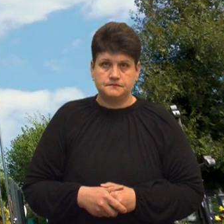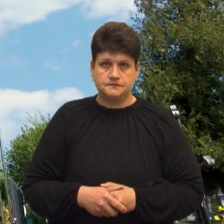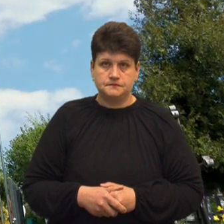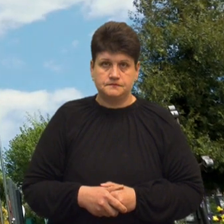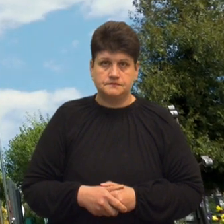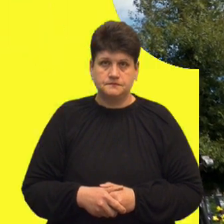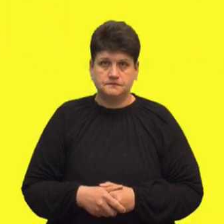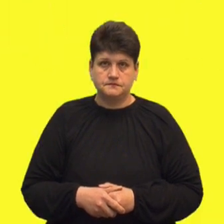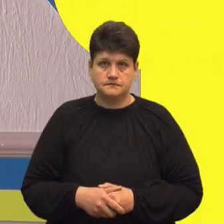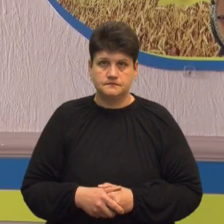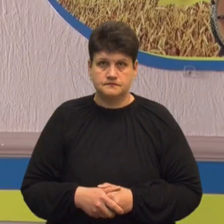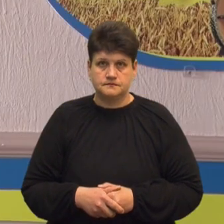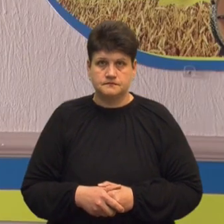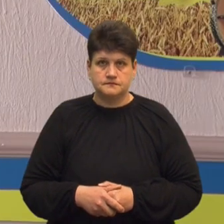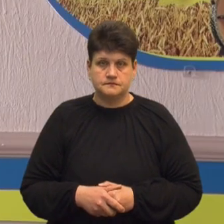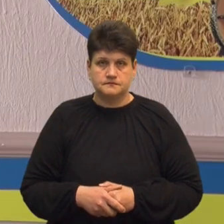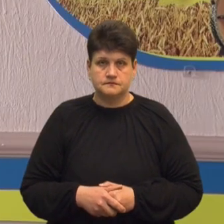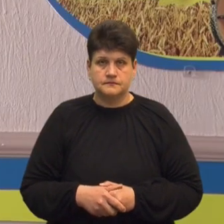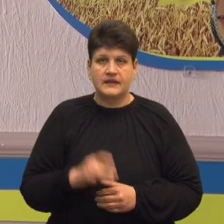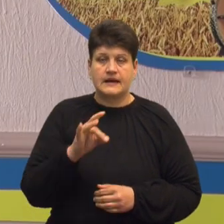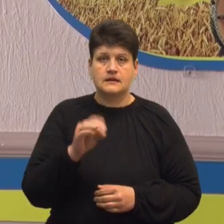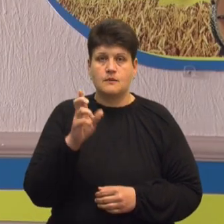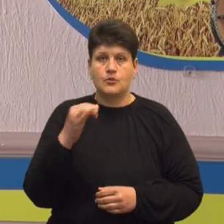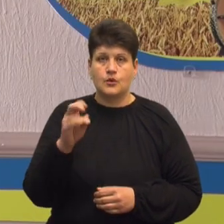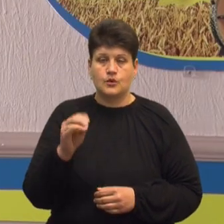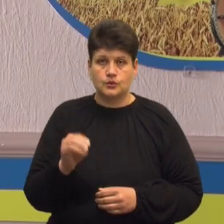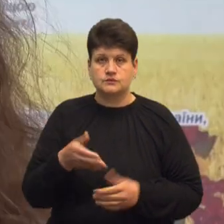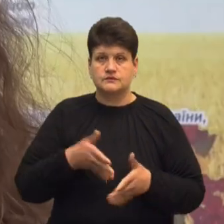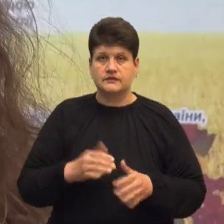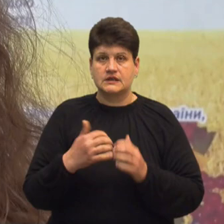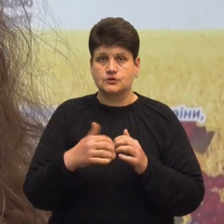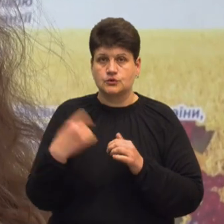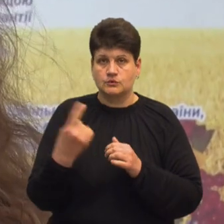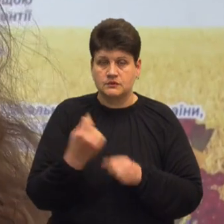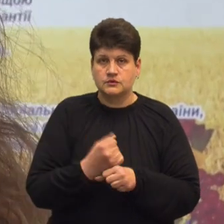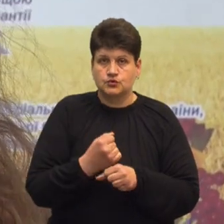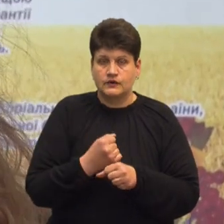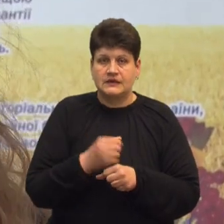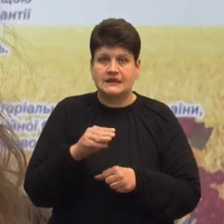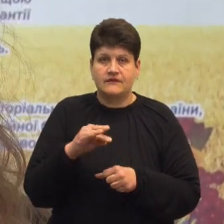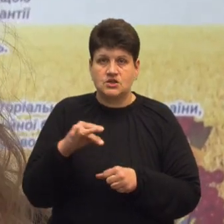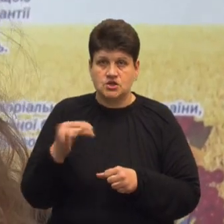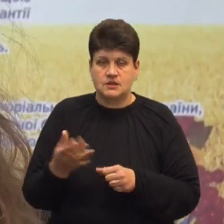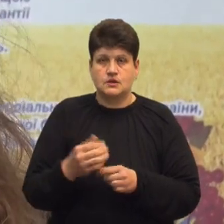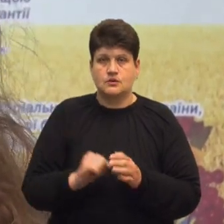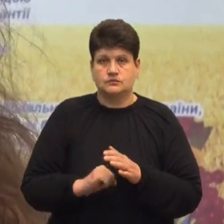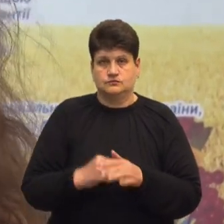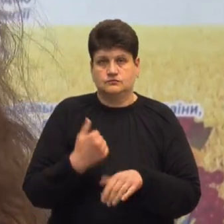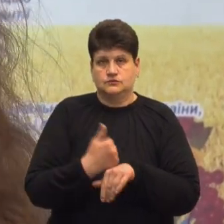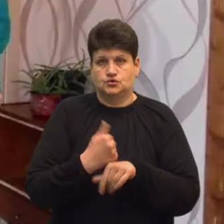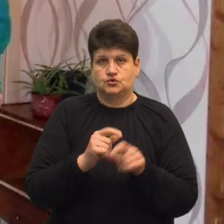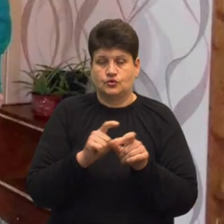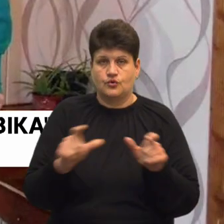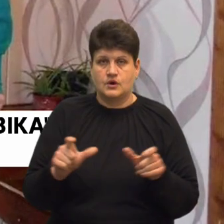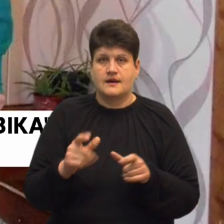Тернопіль. Рита Бойко, родом із Херсонської області, працювала у Тавричанській опорній школі Каховського району.